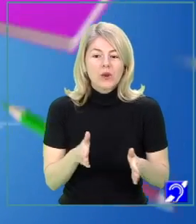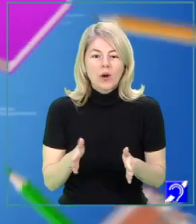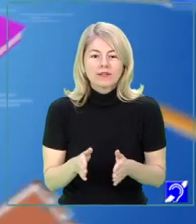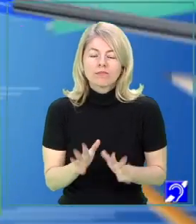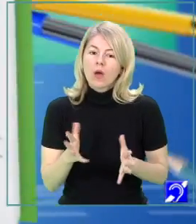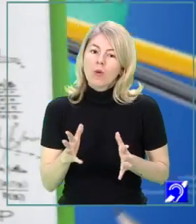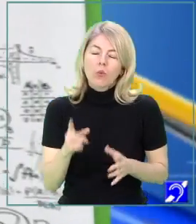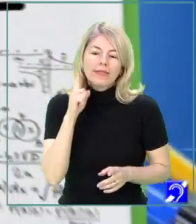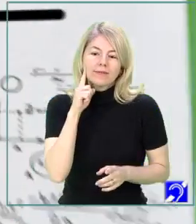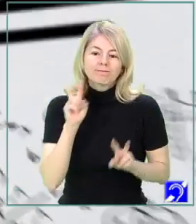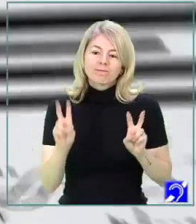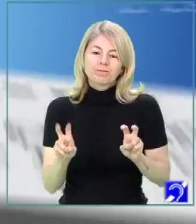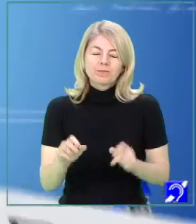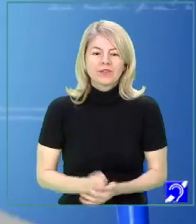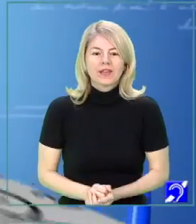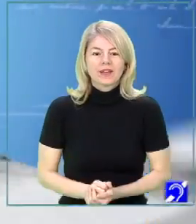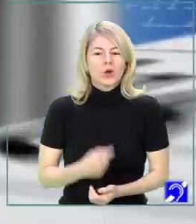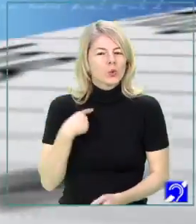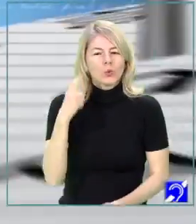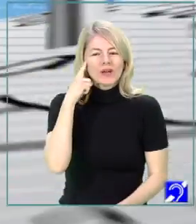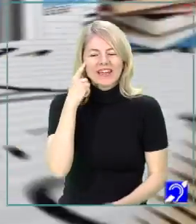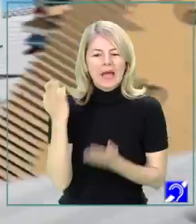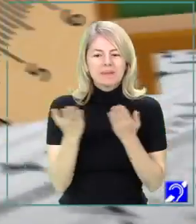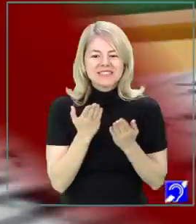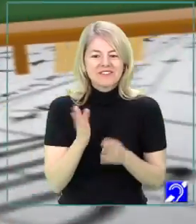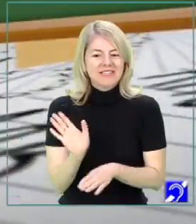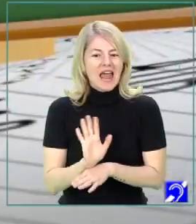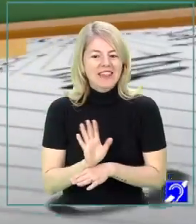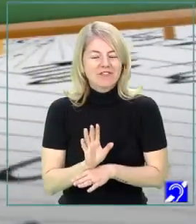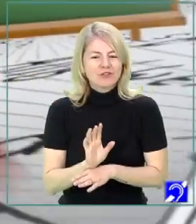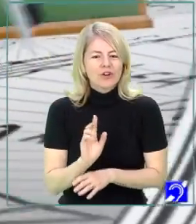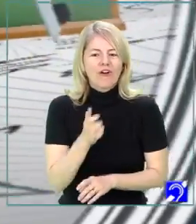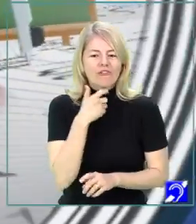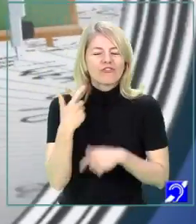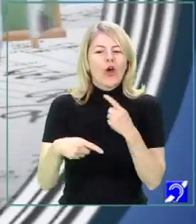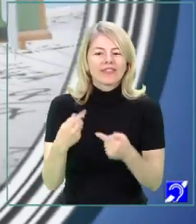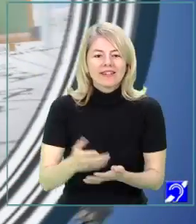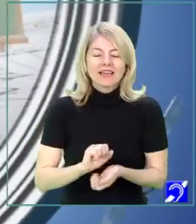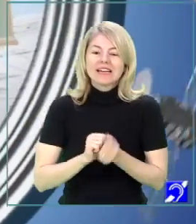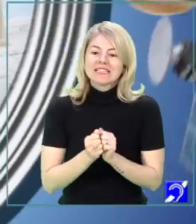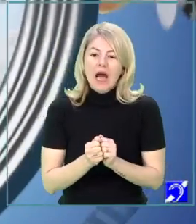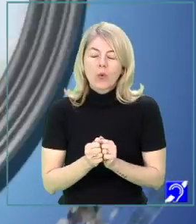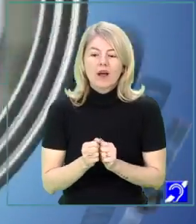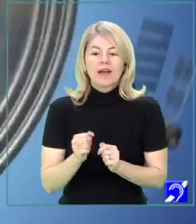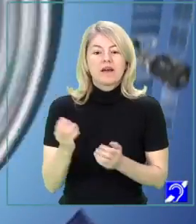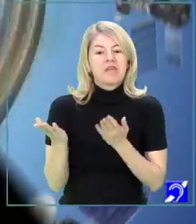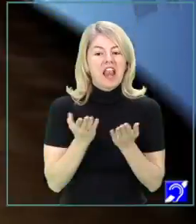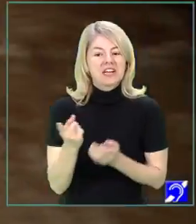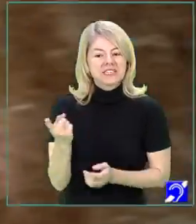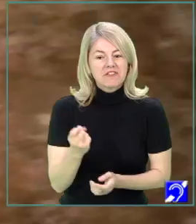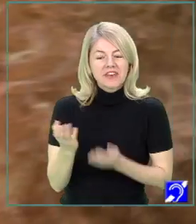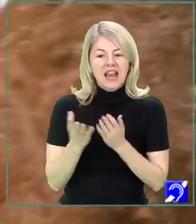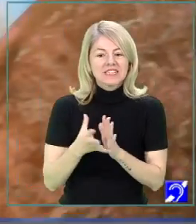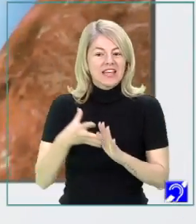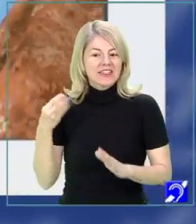Poate ar suna chiar așa. Nu credeam să învăț la televizor vreodată. Sau, lecție vine, lecție trece,